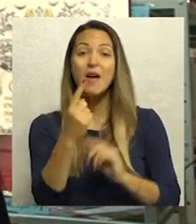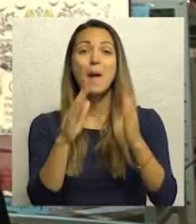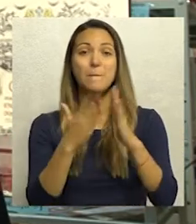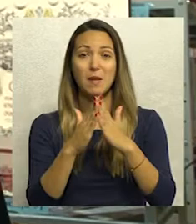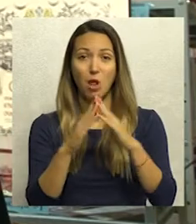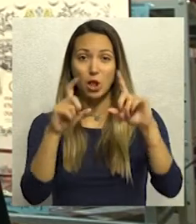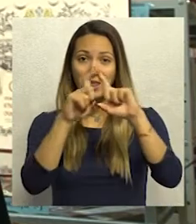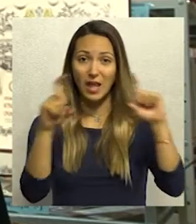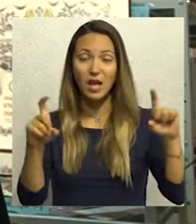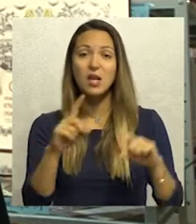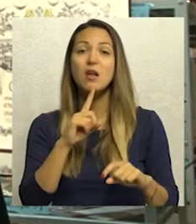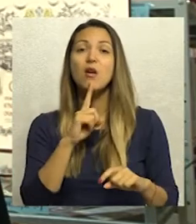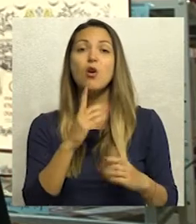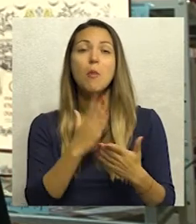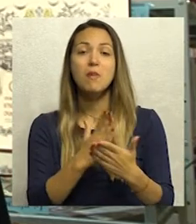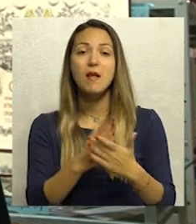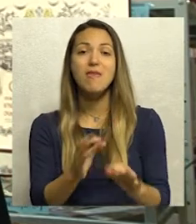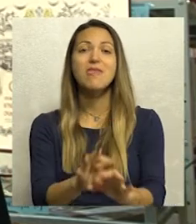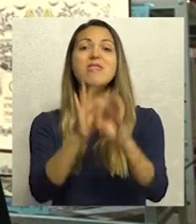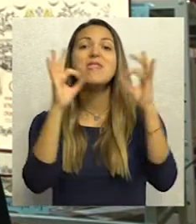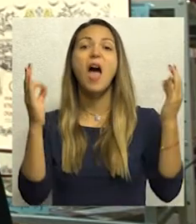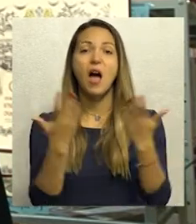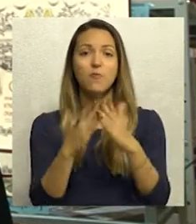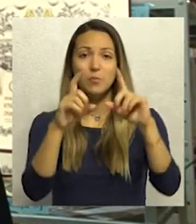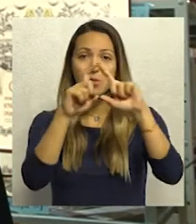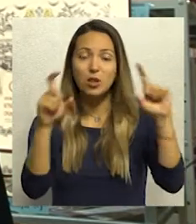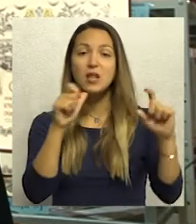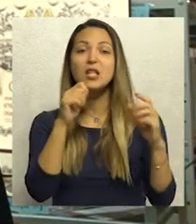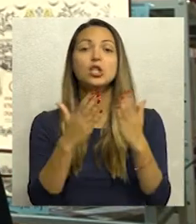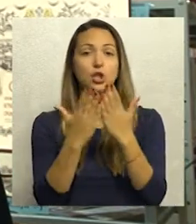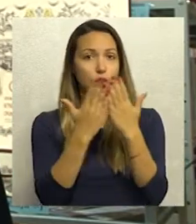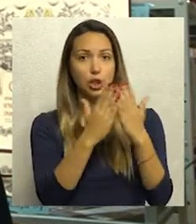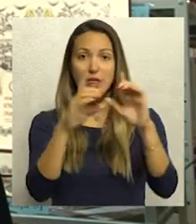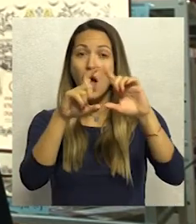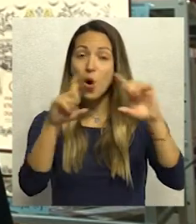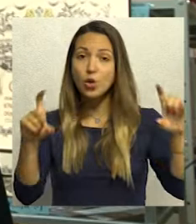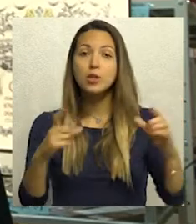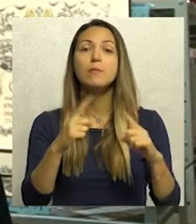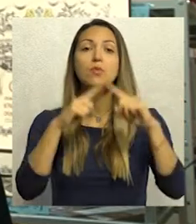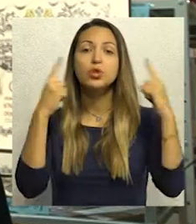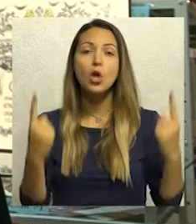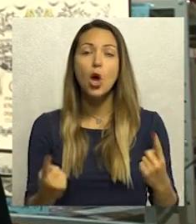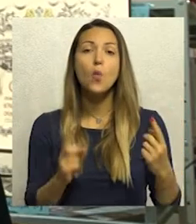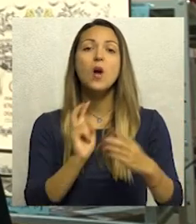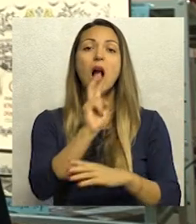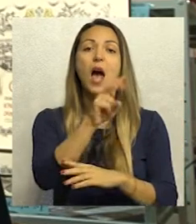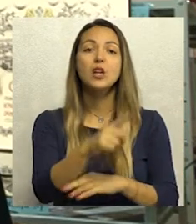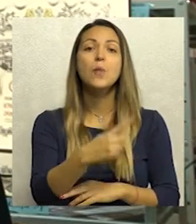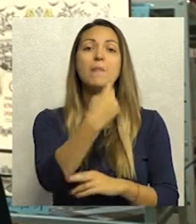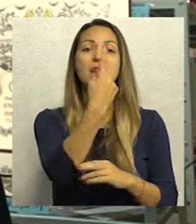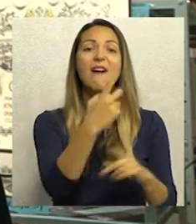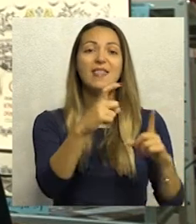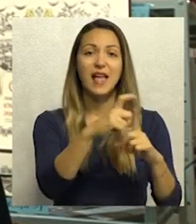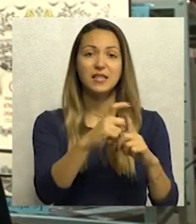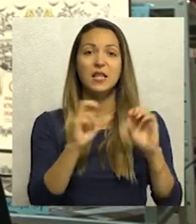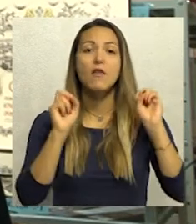imala formu i javne biblioteke, ali i čitaonice, postoji u Karlovcima već u prvoj deceniji 18.